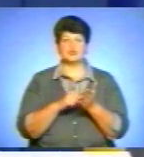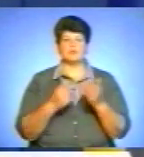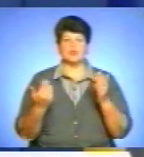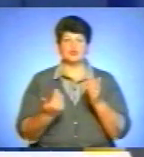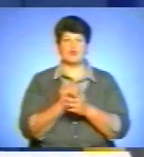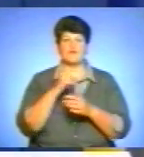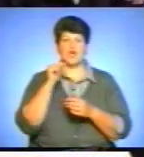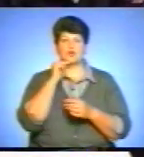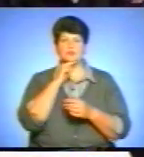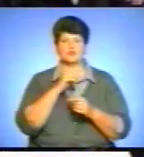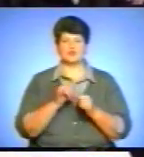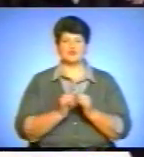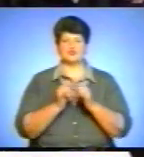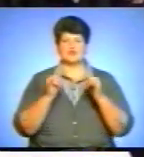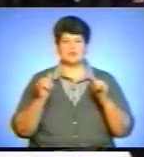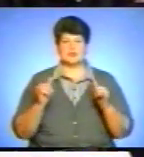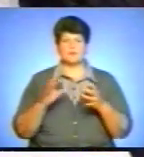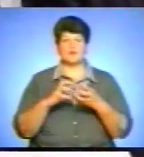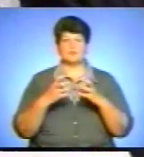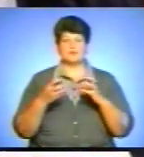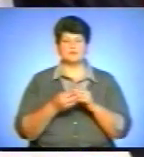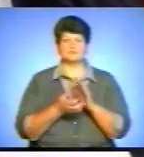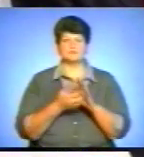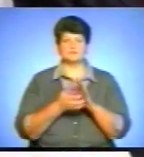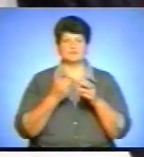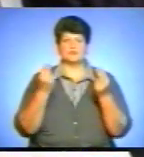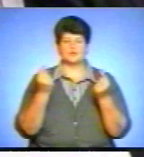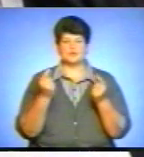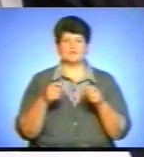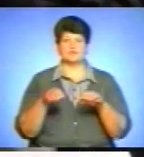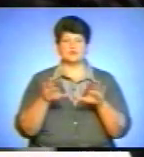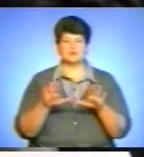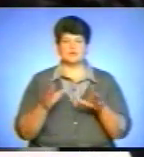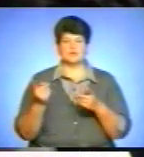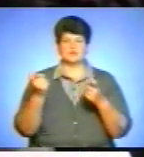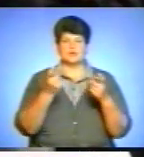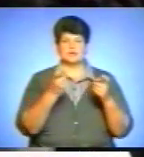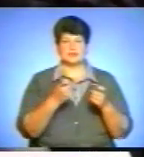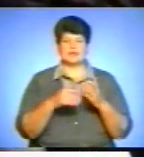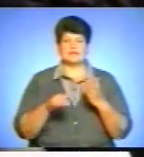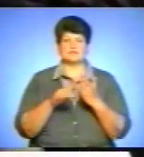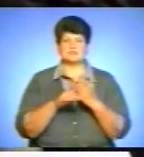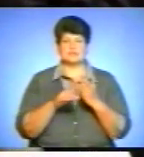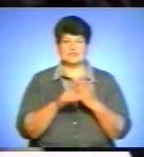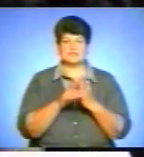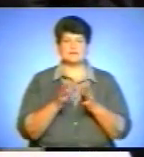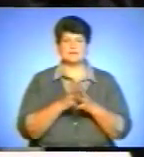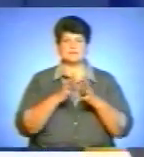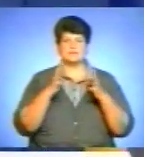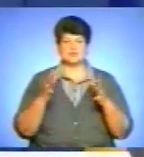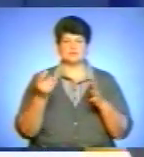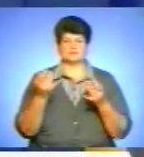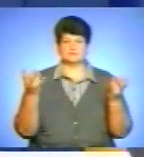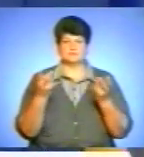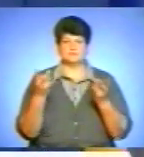зростання. Проблеми з нестачою коштів вирішуватимуть залучаючи інвестиції та спрямовуючи гроші насамперед на найбільш значимі об'єкти,